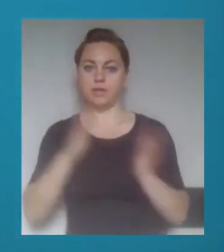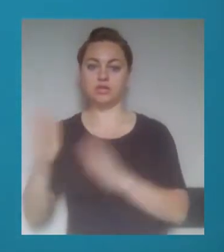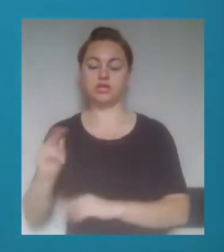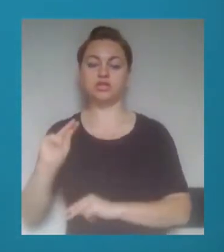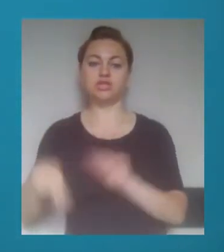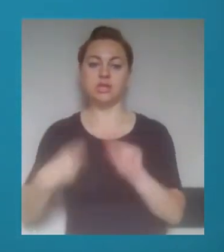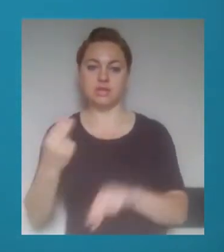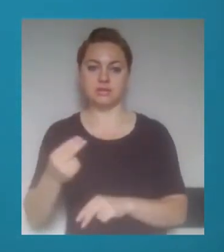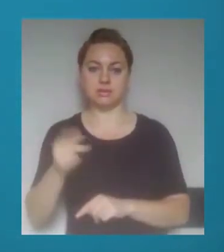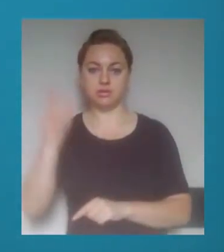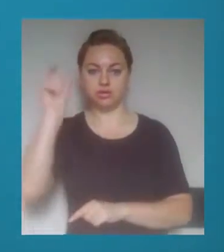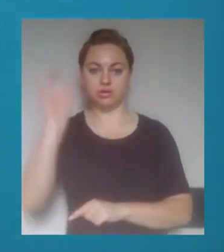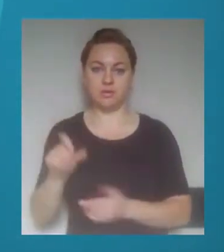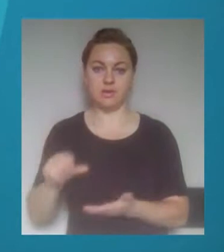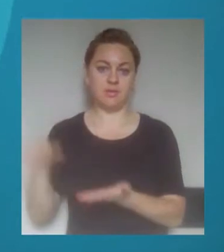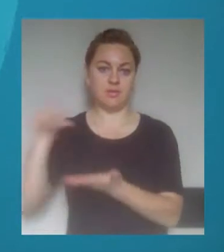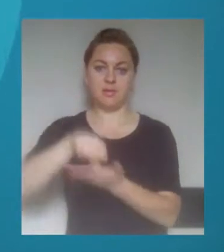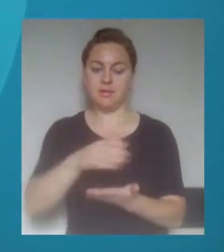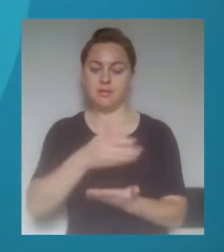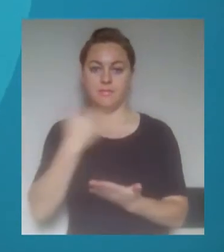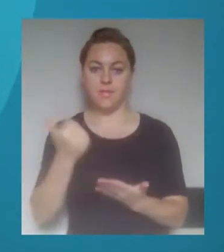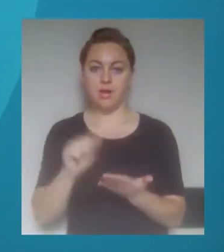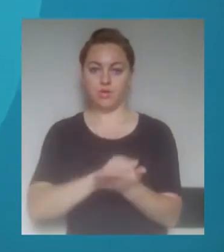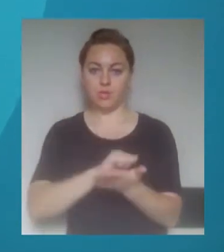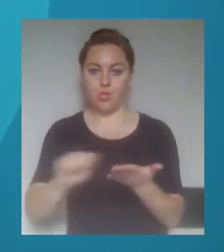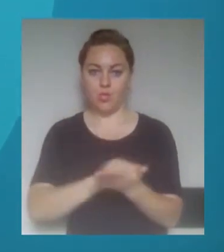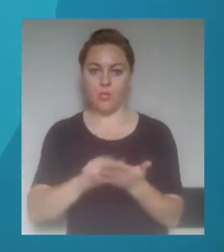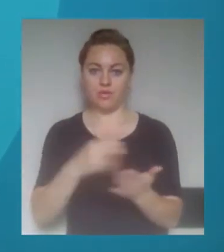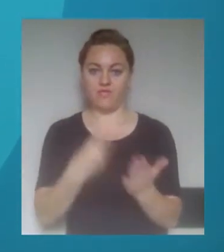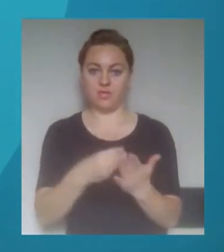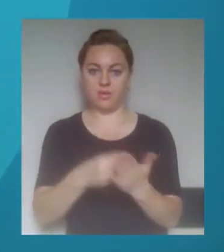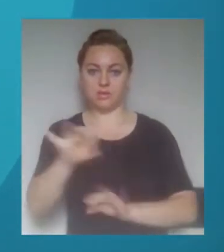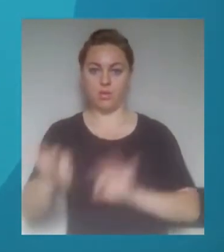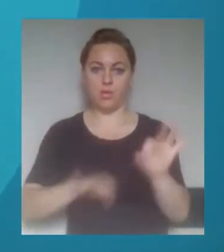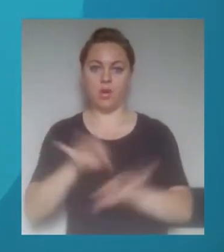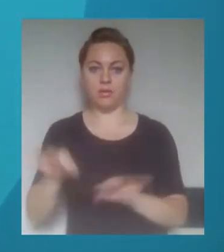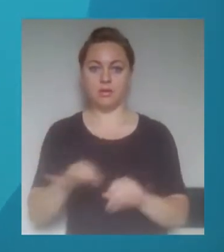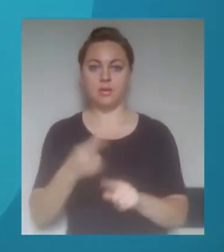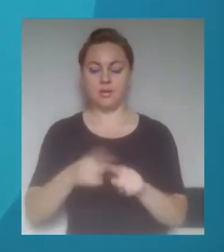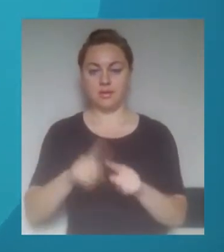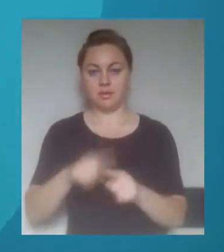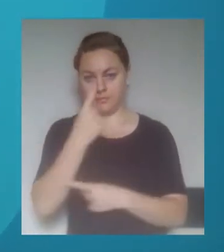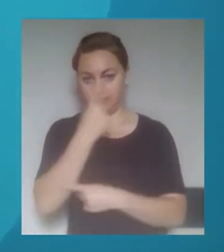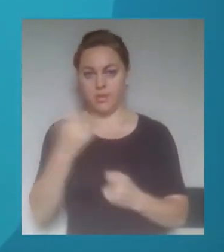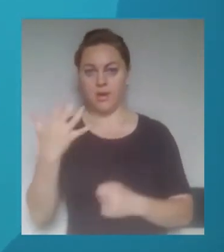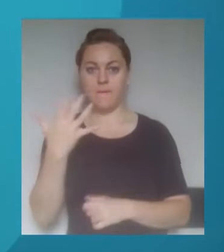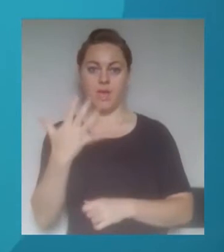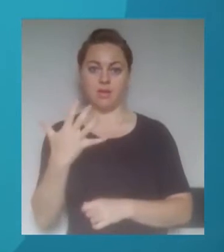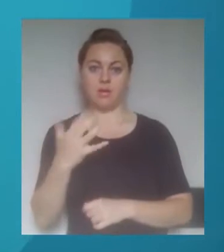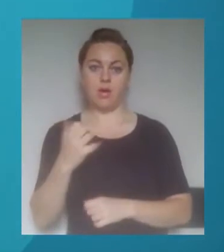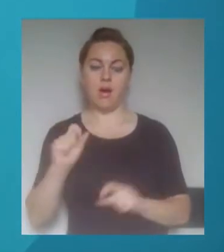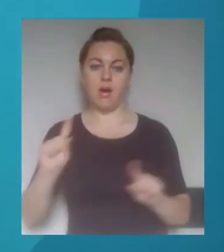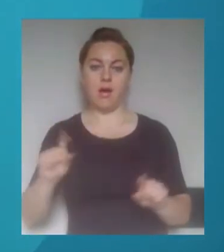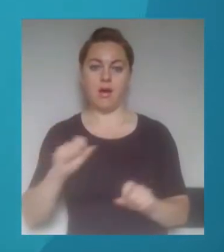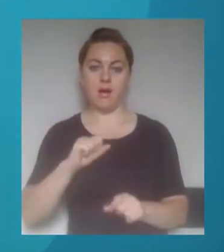міської ради не долучила до справи матеріали про узгодження і фінансування проєкту. Таке охвалила колегія 5-го апеляційного адміністративного